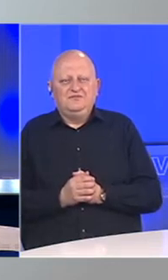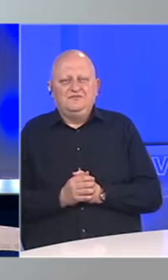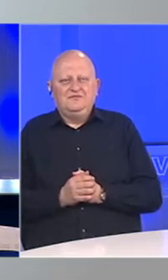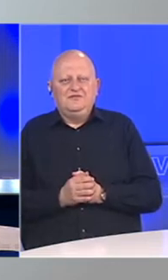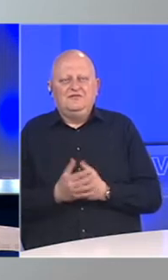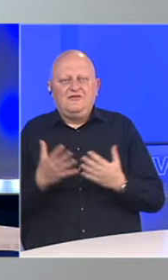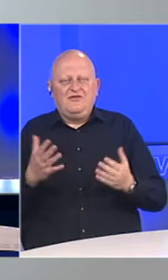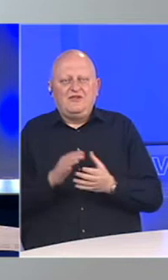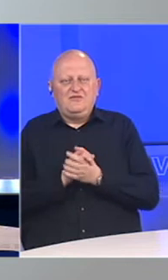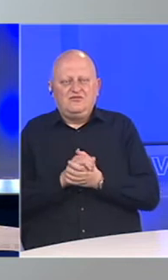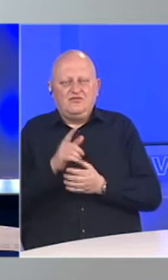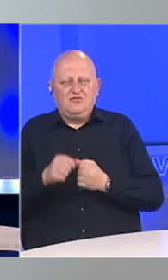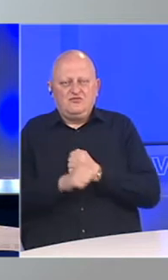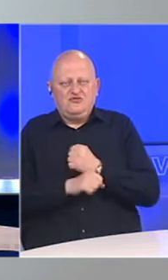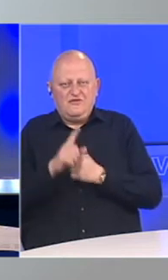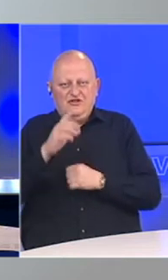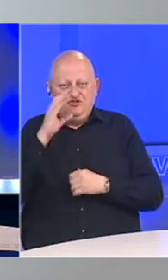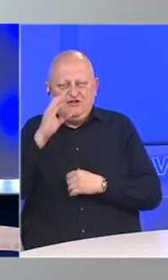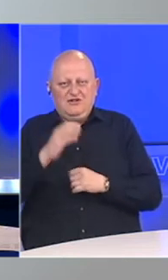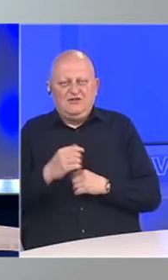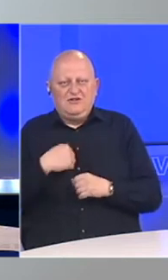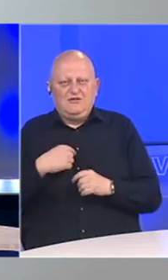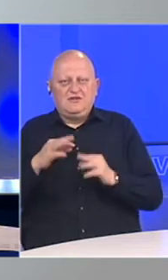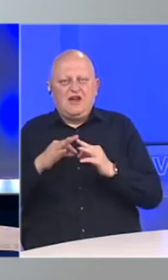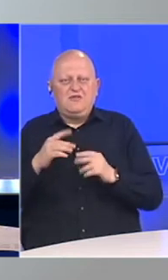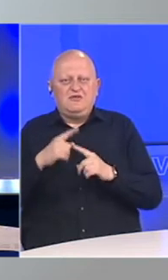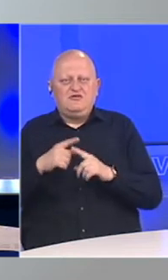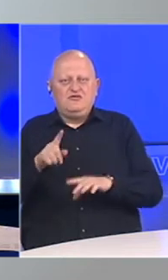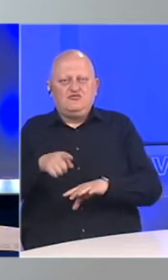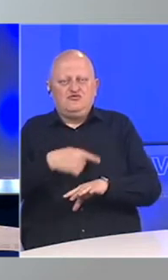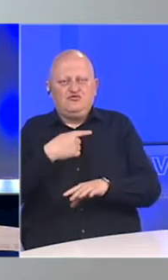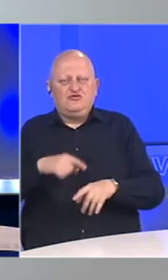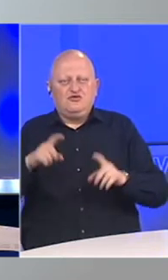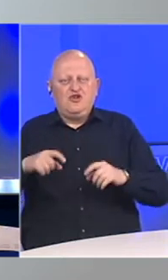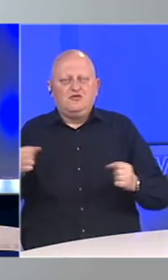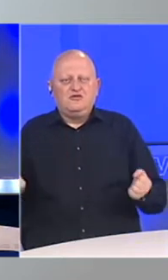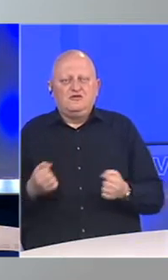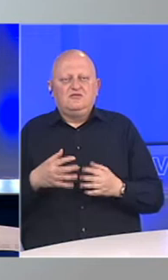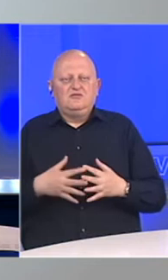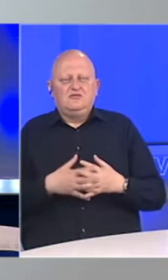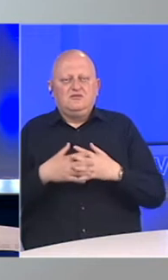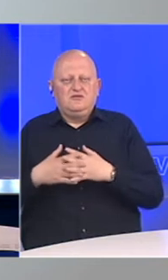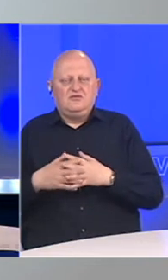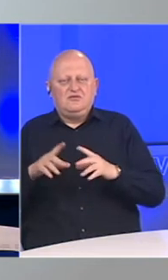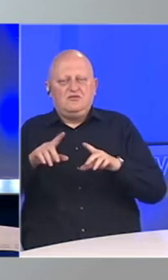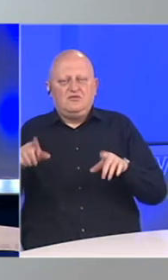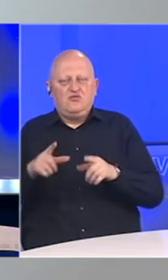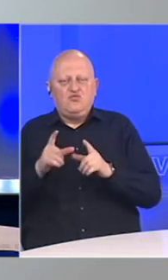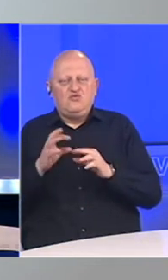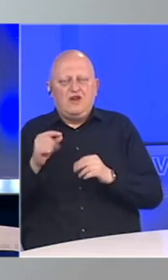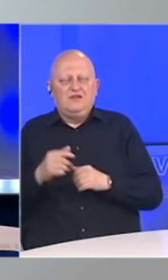Veliki pozdrav za sve vas, studije i vaše gledalce. Moje ime je Asmir Husić, dugogodični sam romski aktivista i saradnik na romskom portalu UDAR.